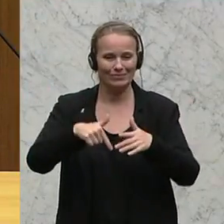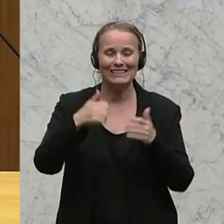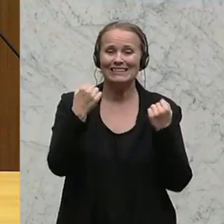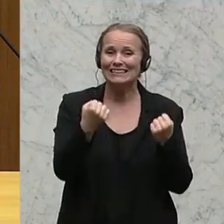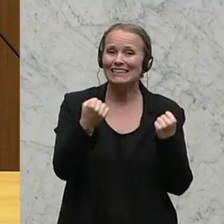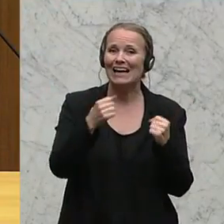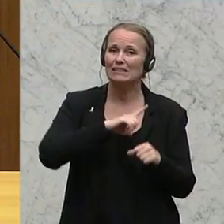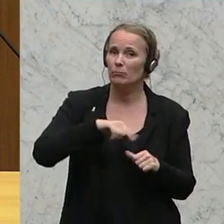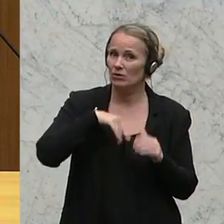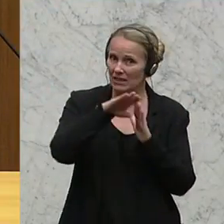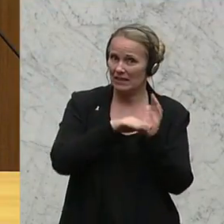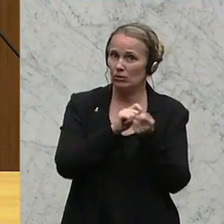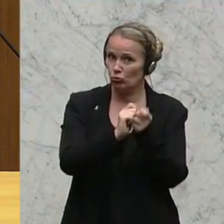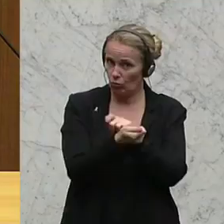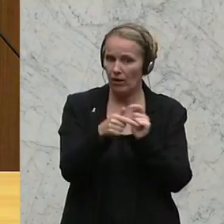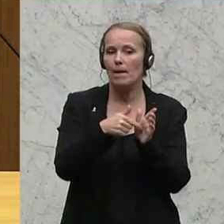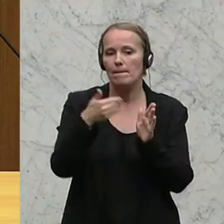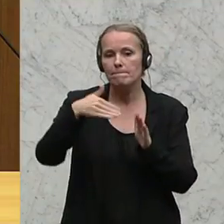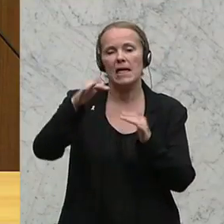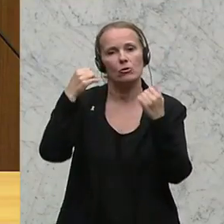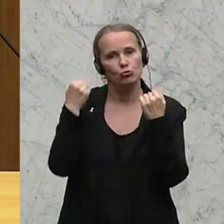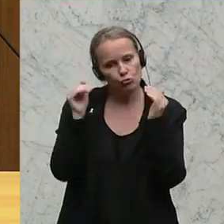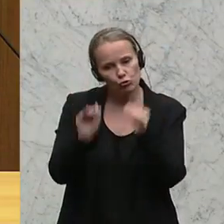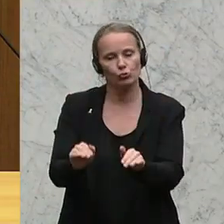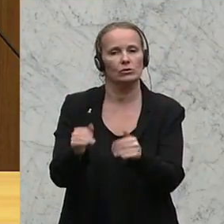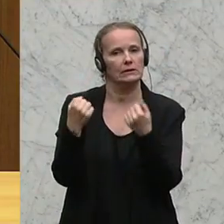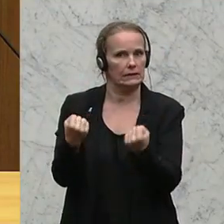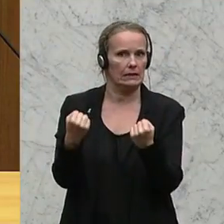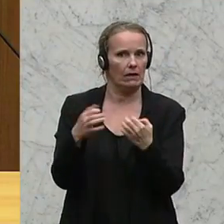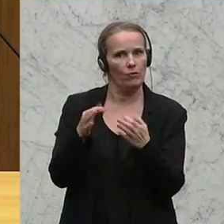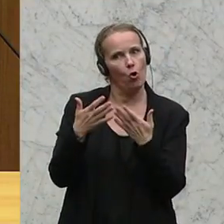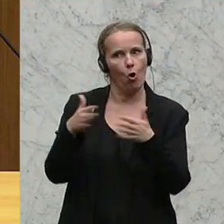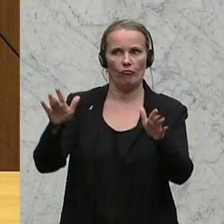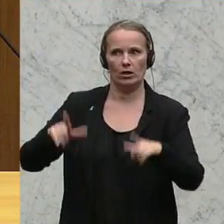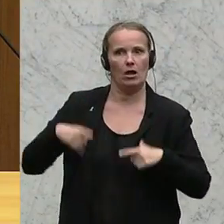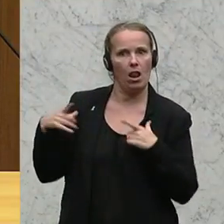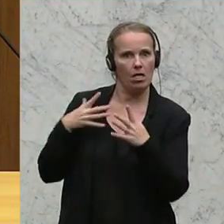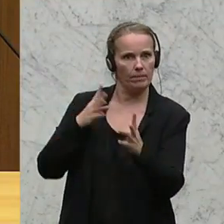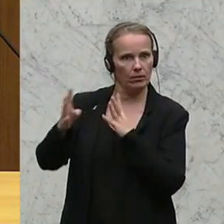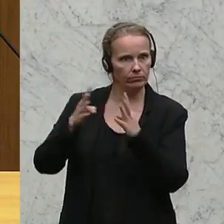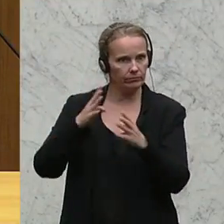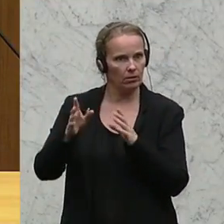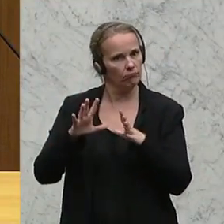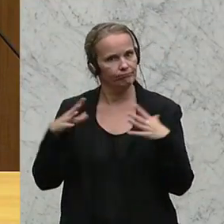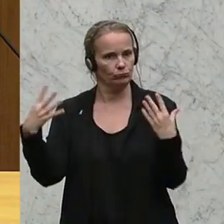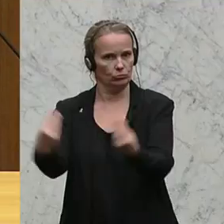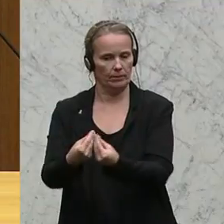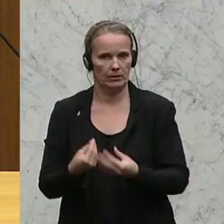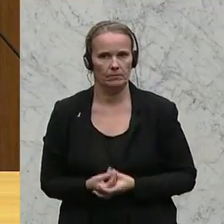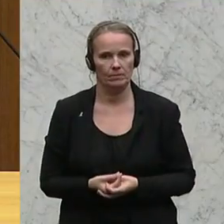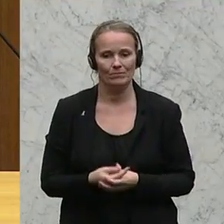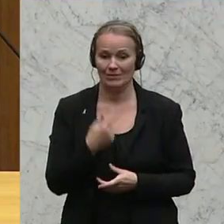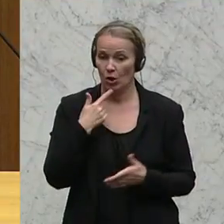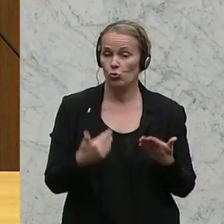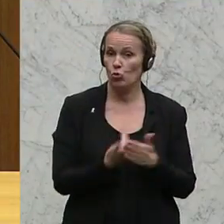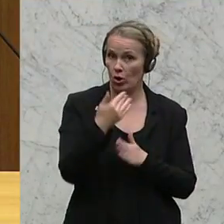Sicherheitspolizeigesetz bringt mehr Schutz und Sicherheit für das öffentliche Leben und das öffentliche Miteinander. Mit